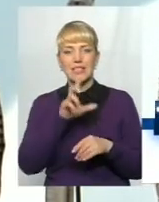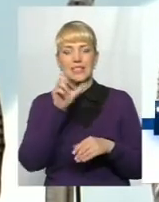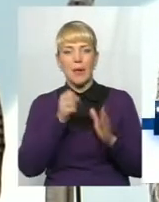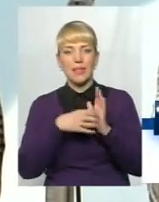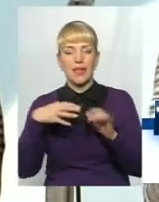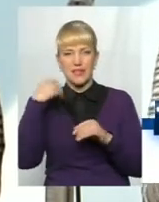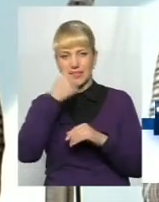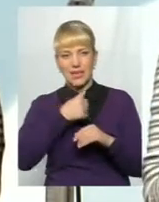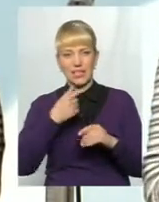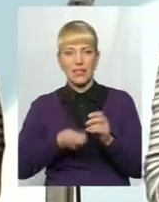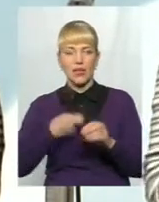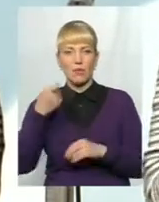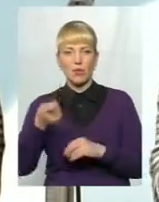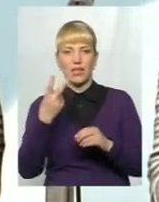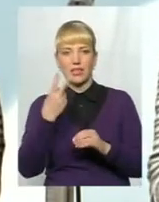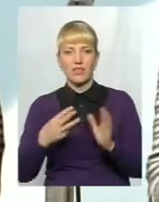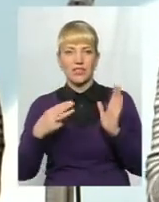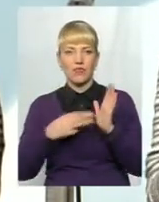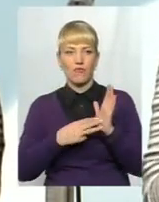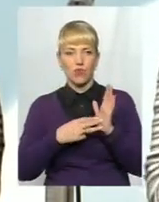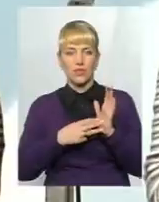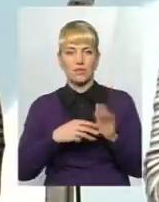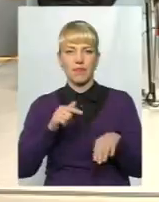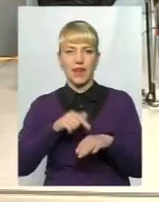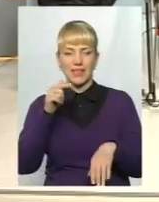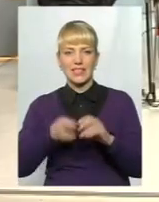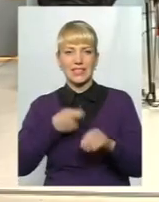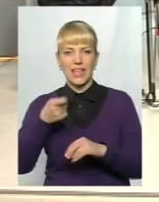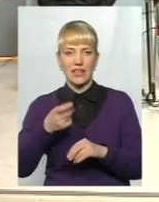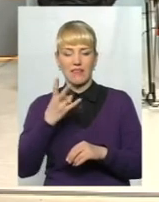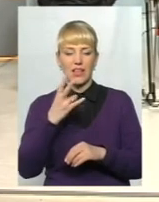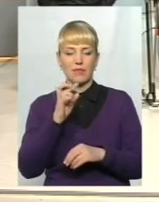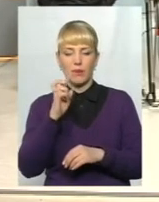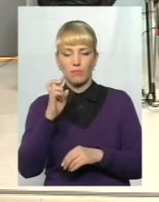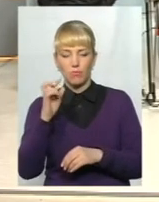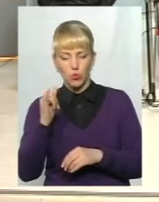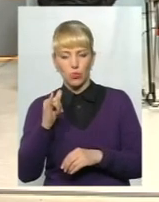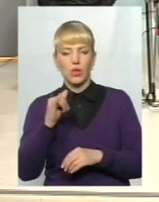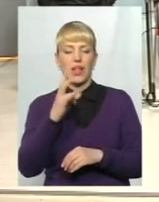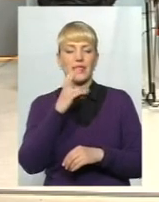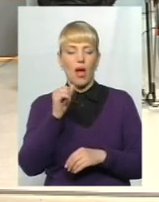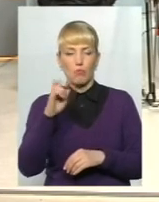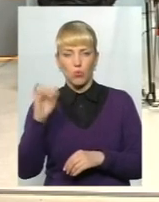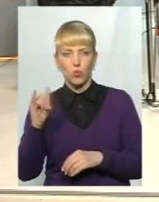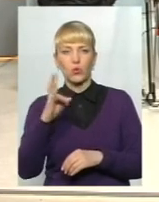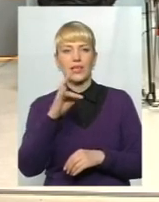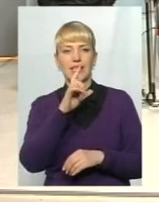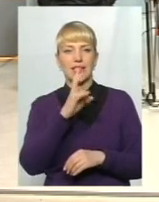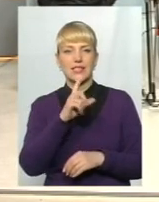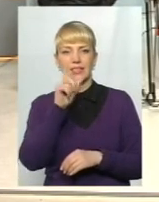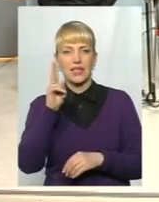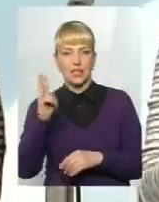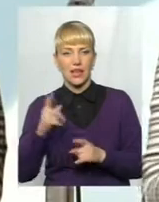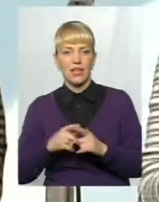рік. І подали 28 реакцій. Заяв і в НАБУ, в НАЗК. Потім НАБУ через те, не має повноваження,